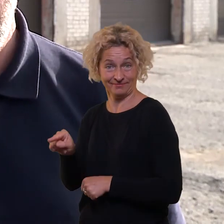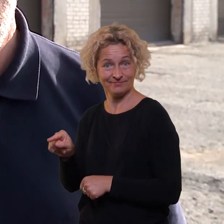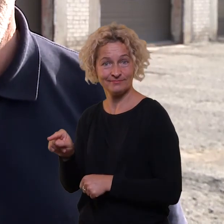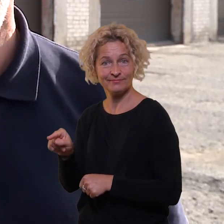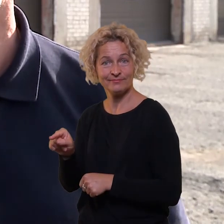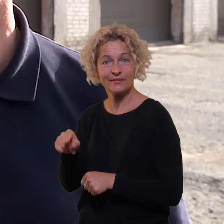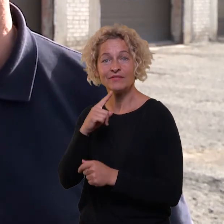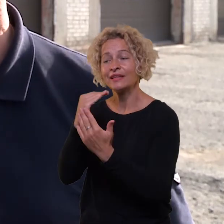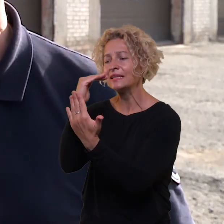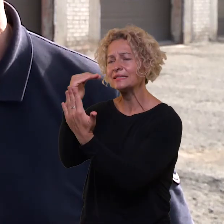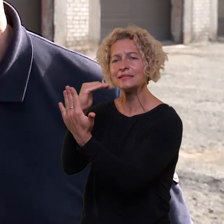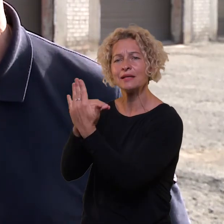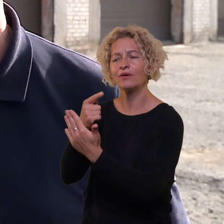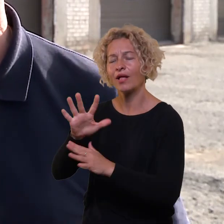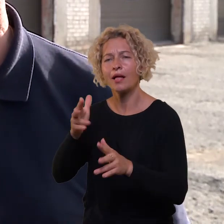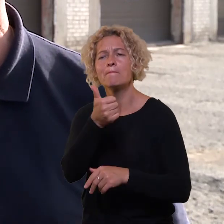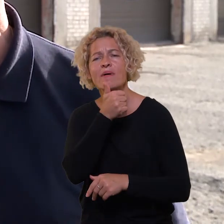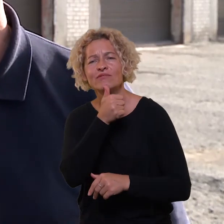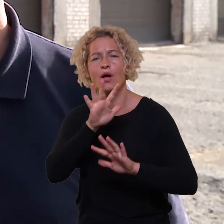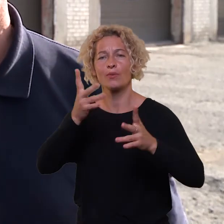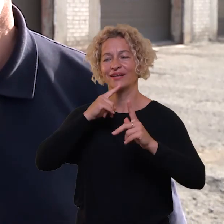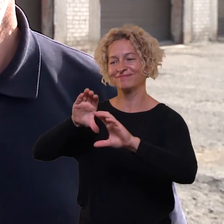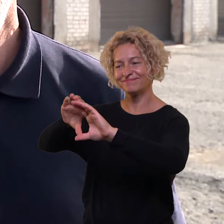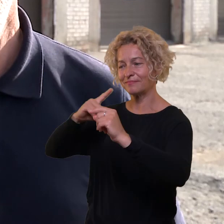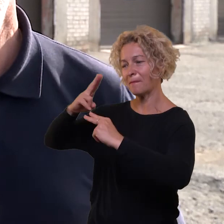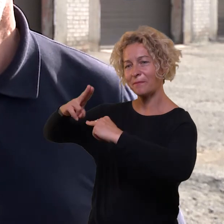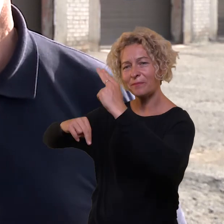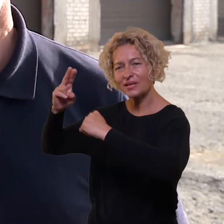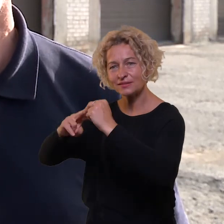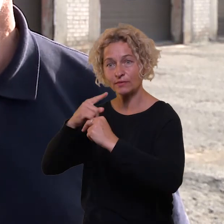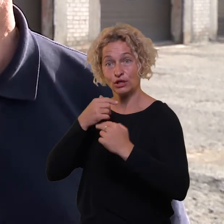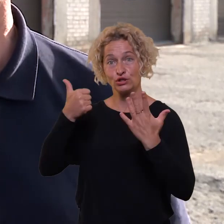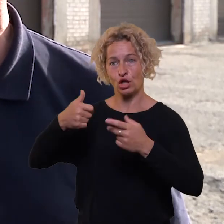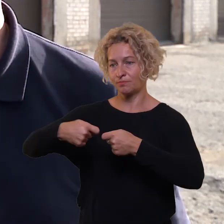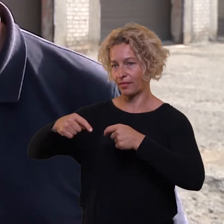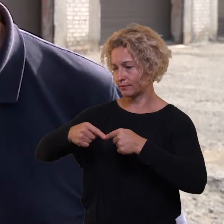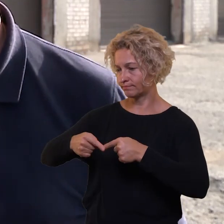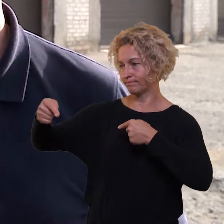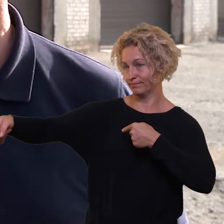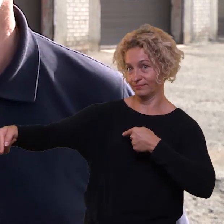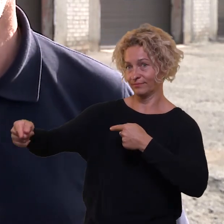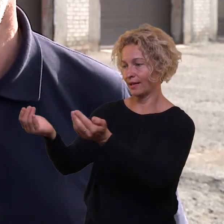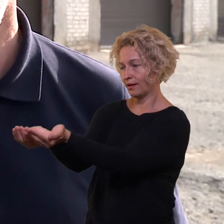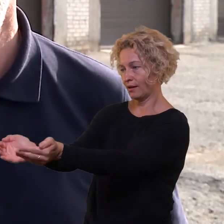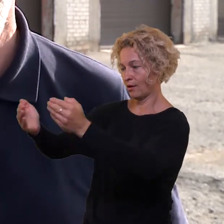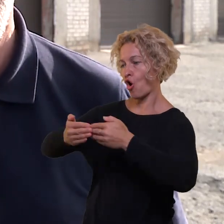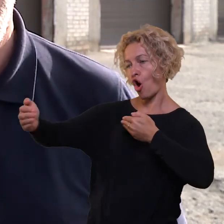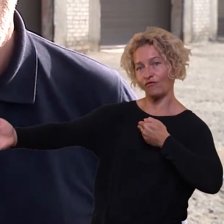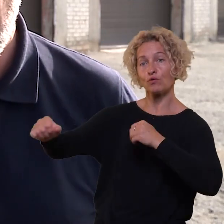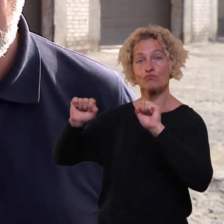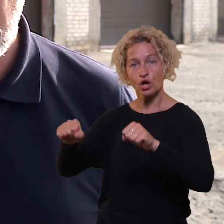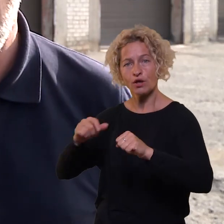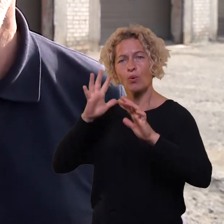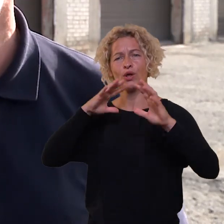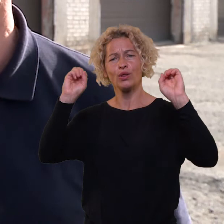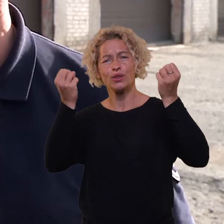išlaikyti 6 metrų atstumą nuo statinių. Na, tai reiškia ne kažkur į garažą neštis, nesužėjo debesis ir